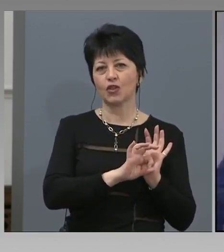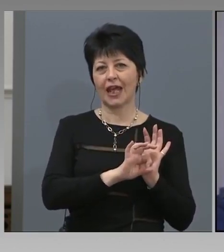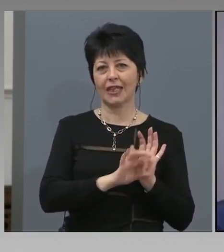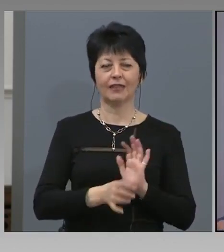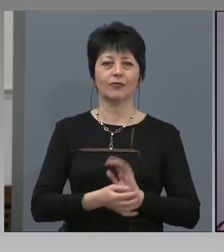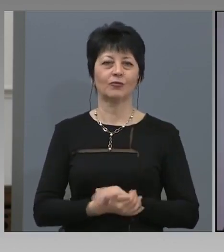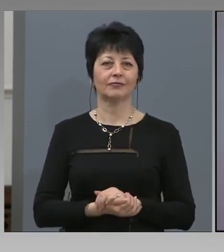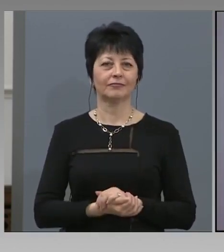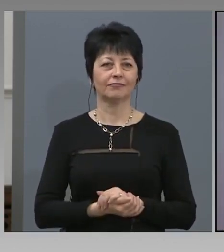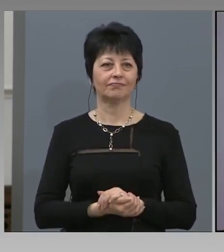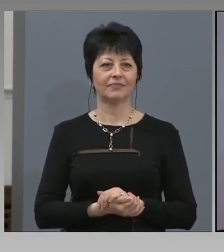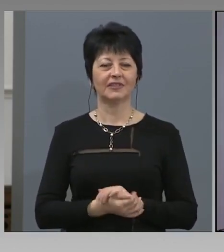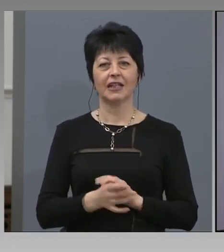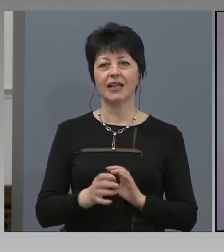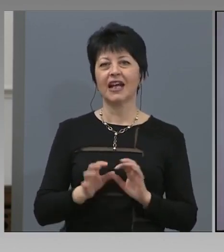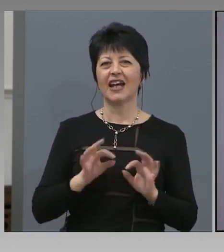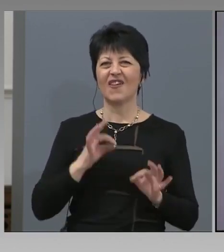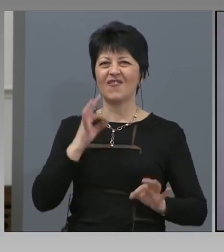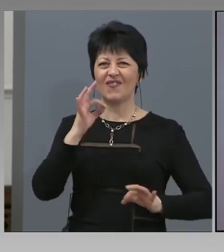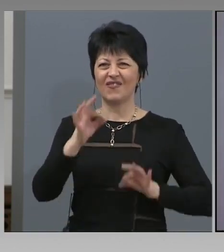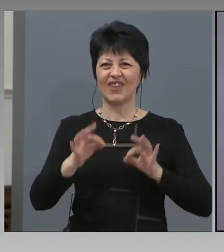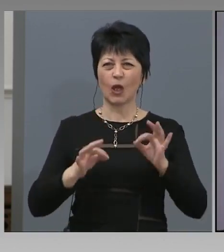въпрос? Вирусейф.